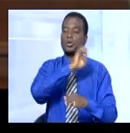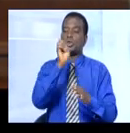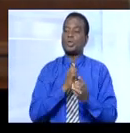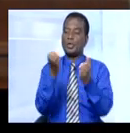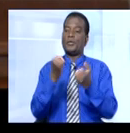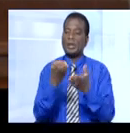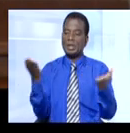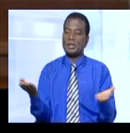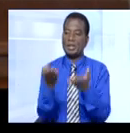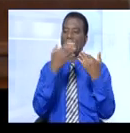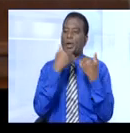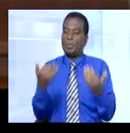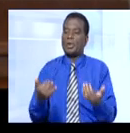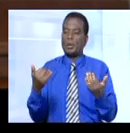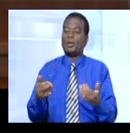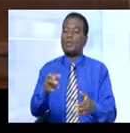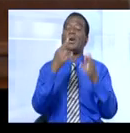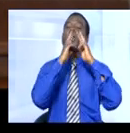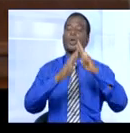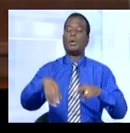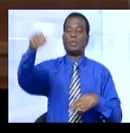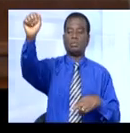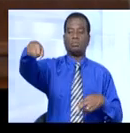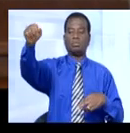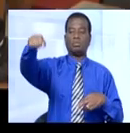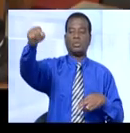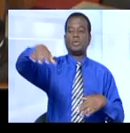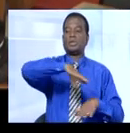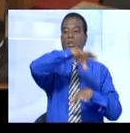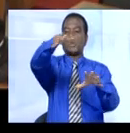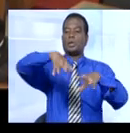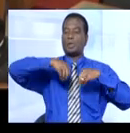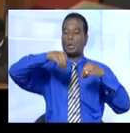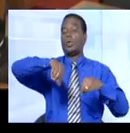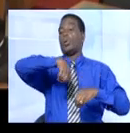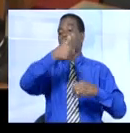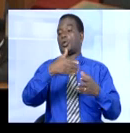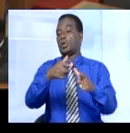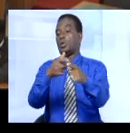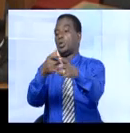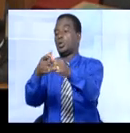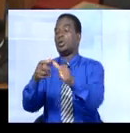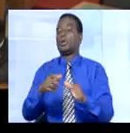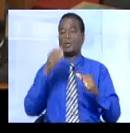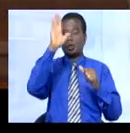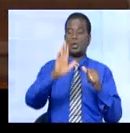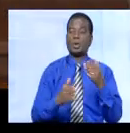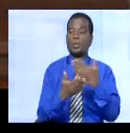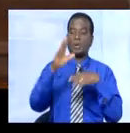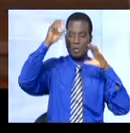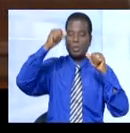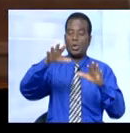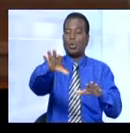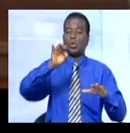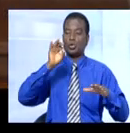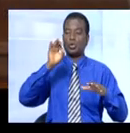ici et maintenant vous répondre oui, j'accepte. Autre démarche saluée par Guillaume Massoro, le choix